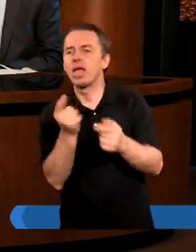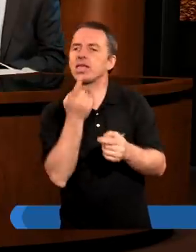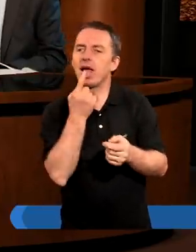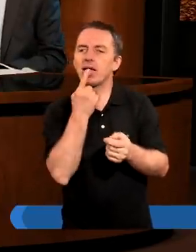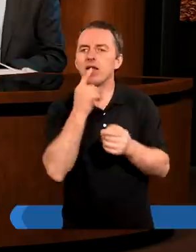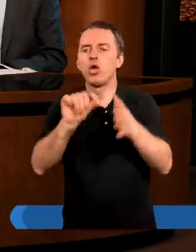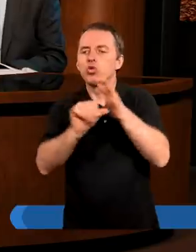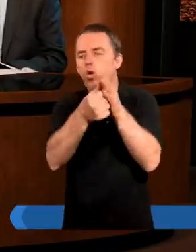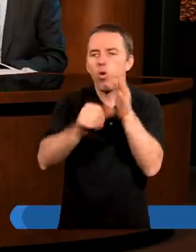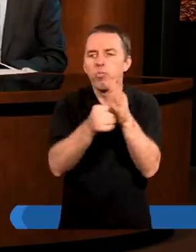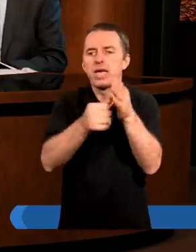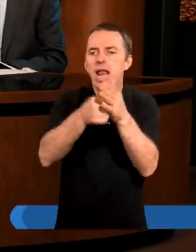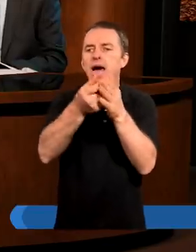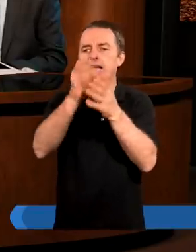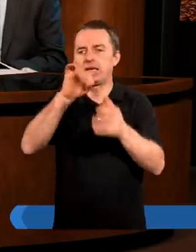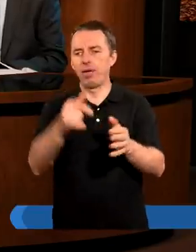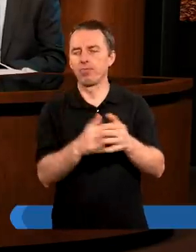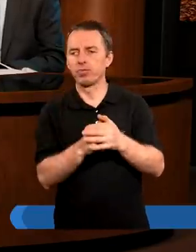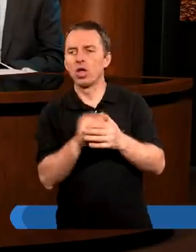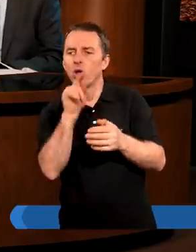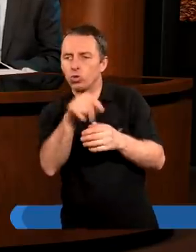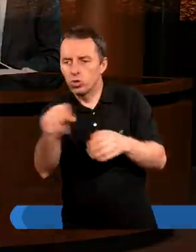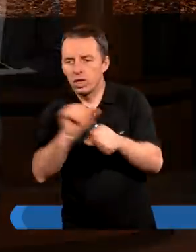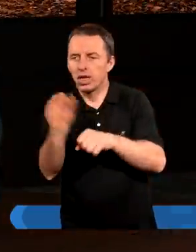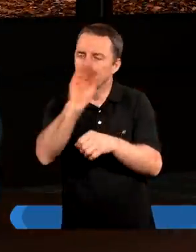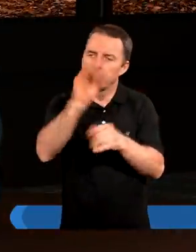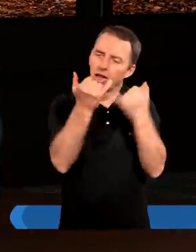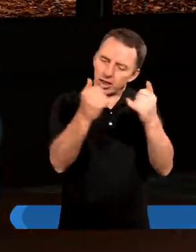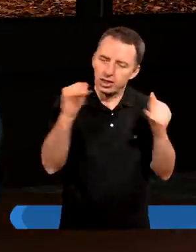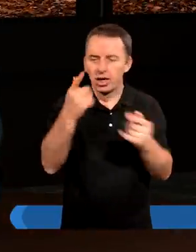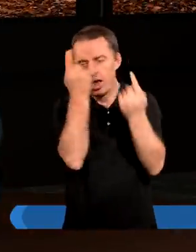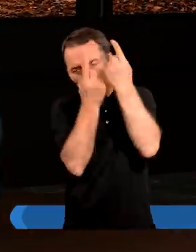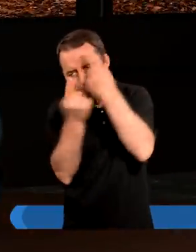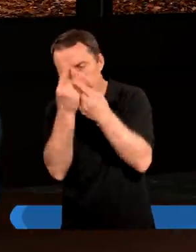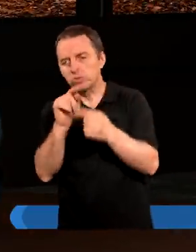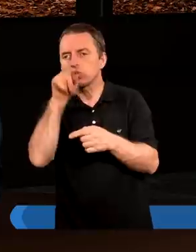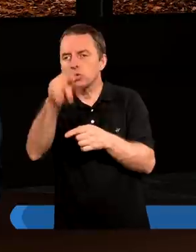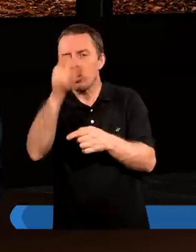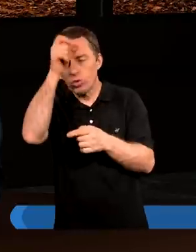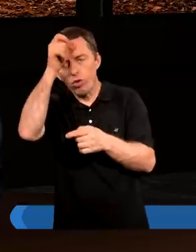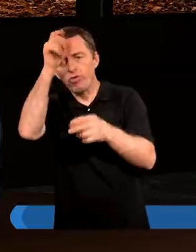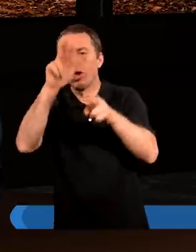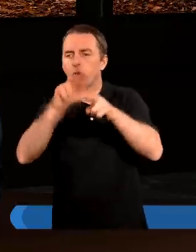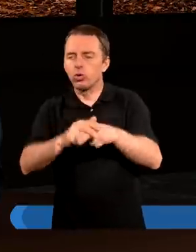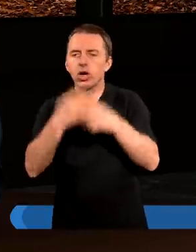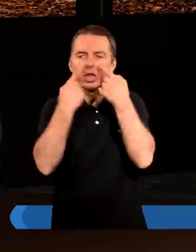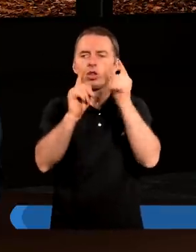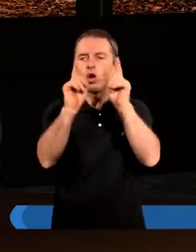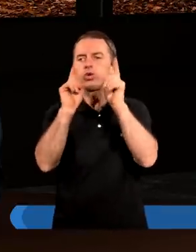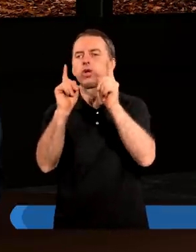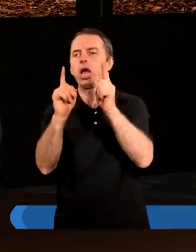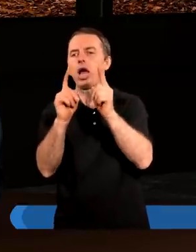jubilerskim. Tutaj jeszcze jest inna myśl, mianowicie taka, że człowiek, gdy dostrzega,